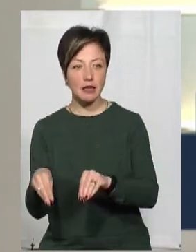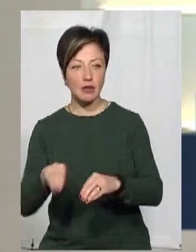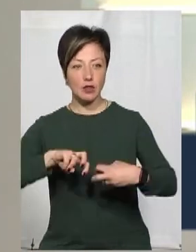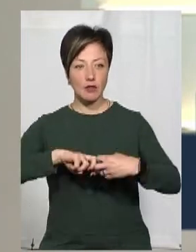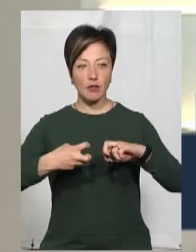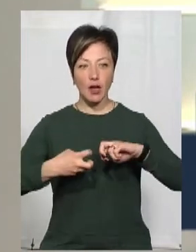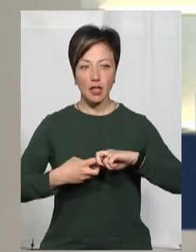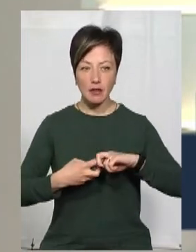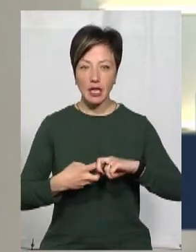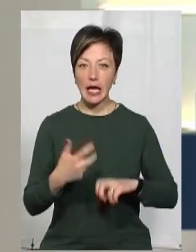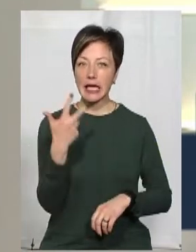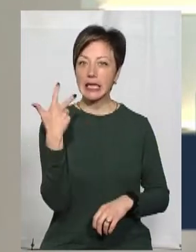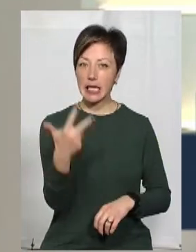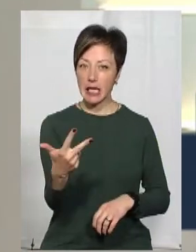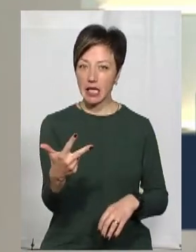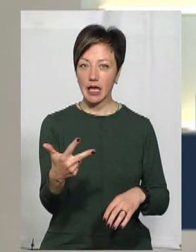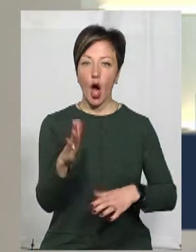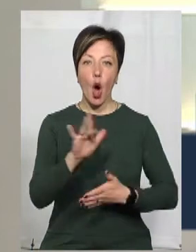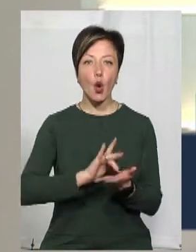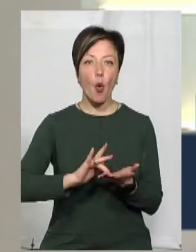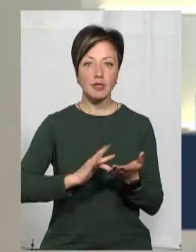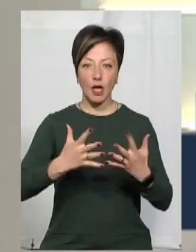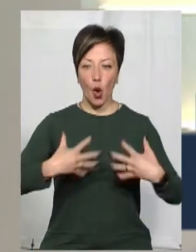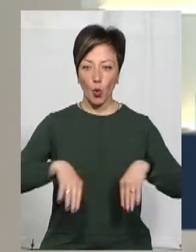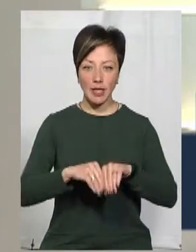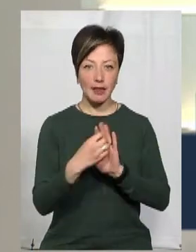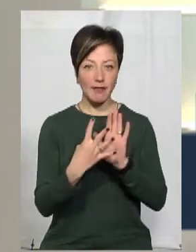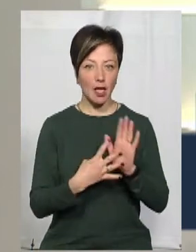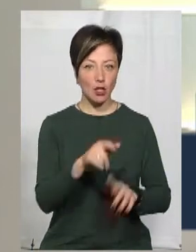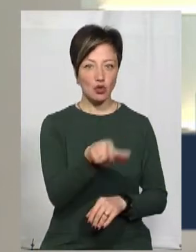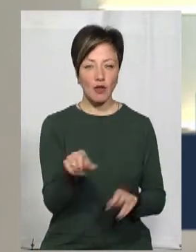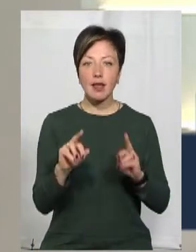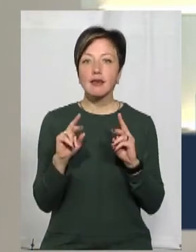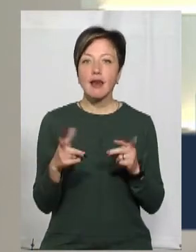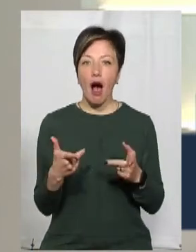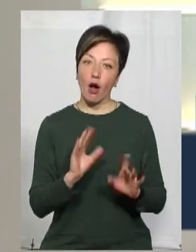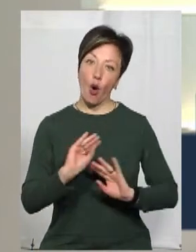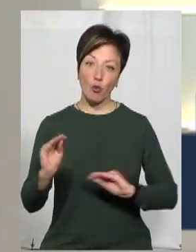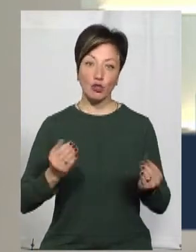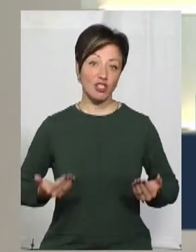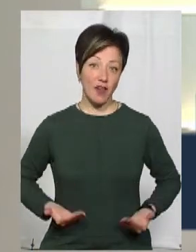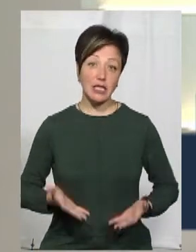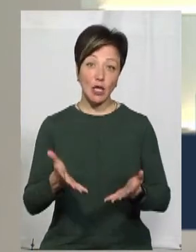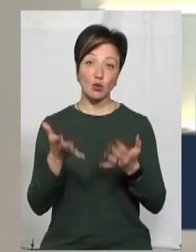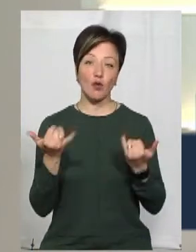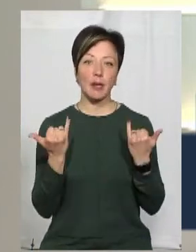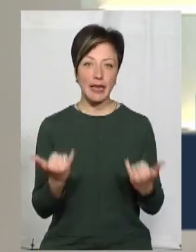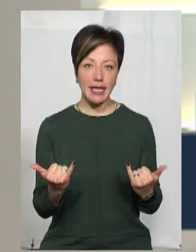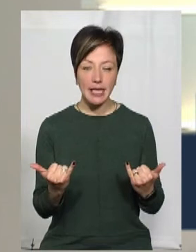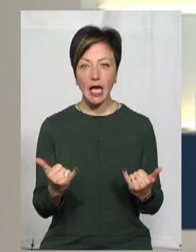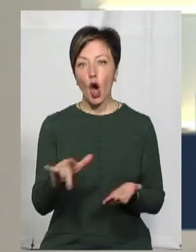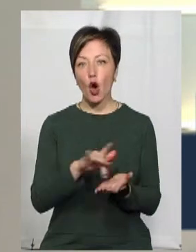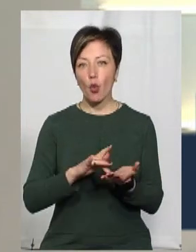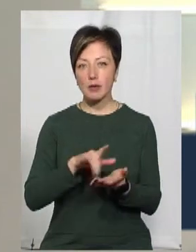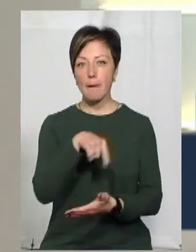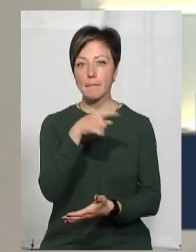Івано-Франківська три ромські родини, це 19 чоловік. Як обживаються, з'ясовуємо нині. І